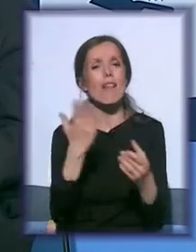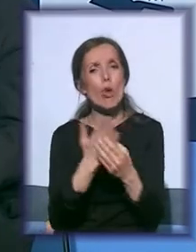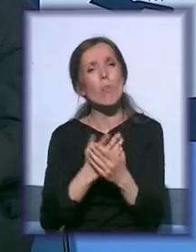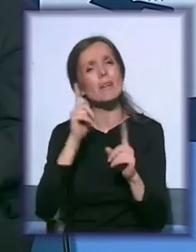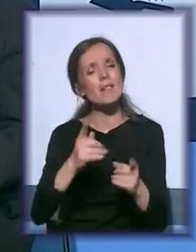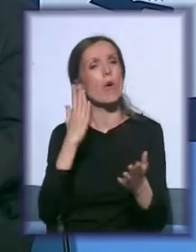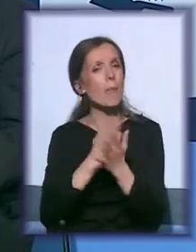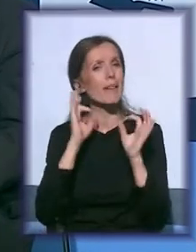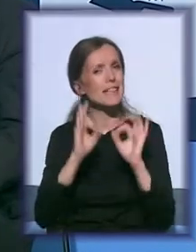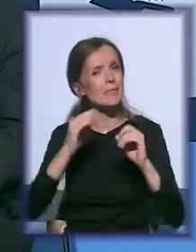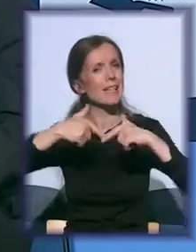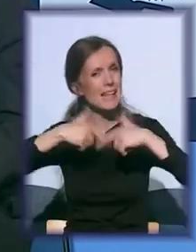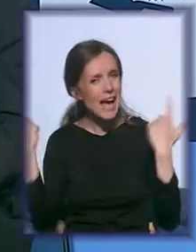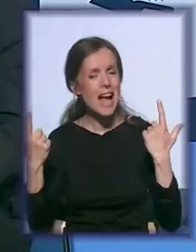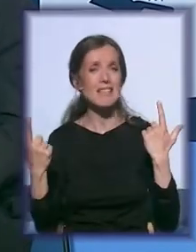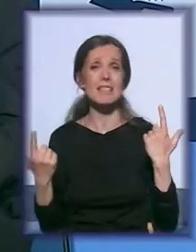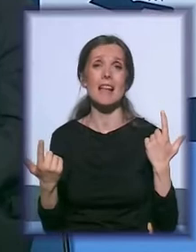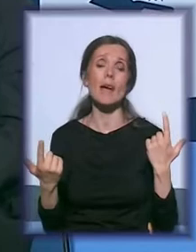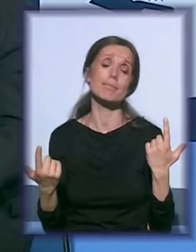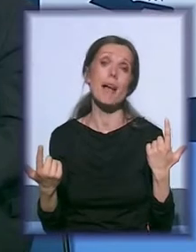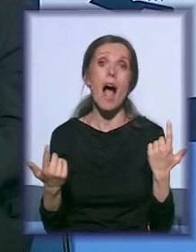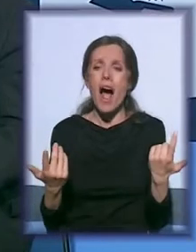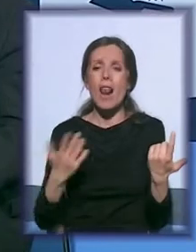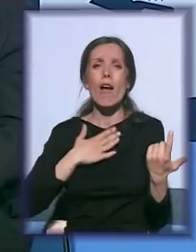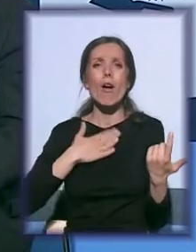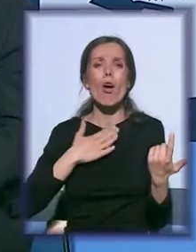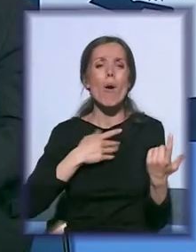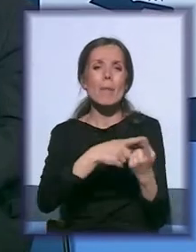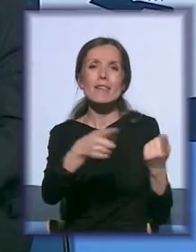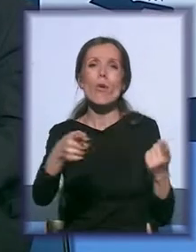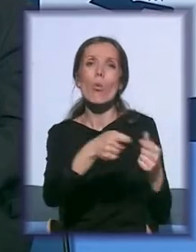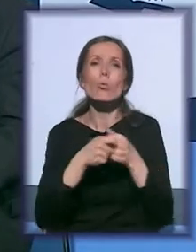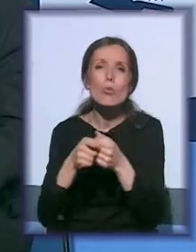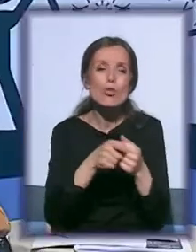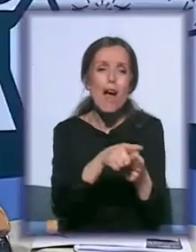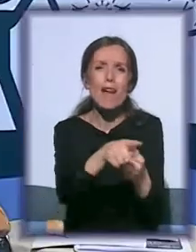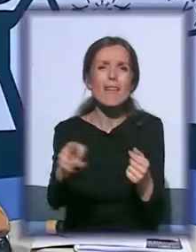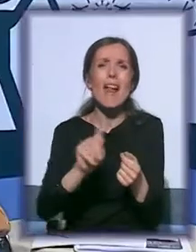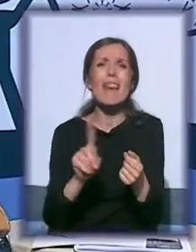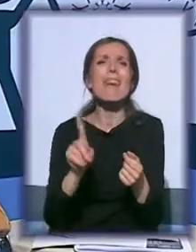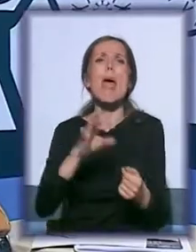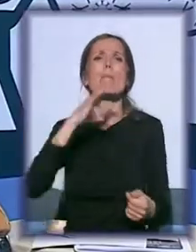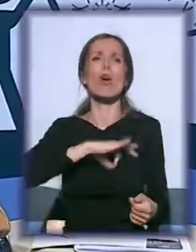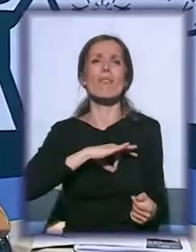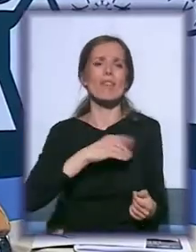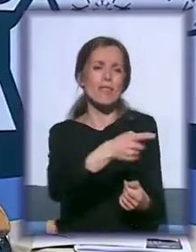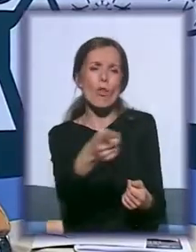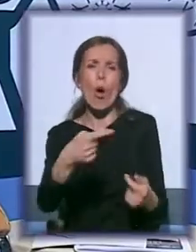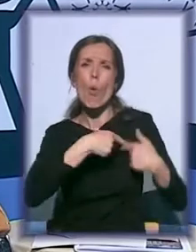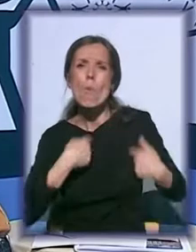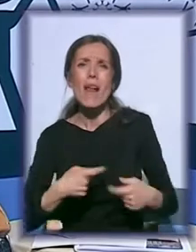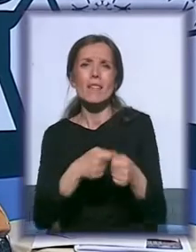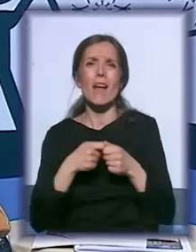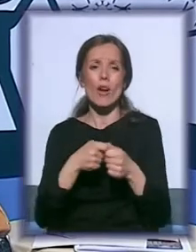jasna, nedvosmislena i slično. Ali opet gledamo, radi se o odruženjama, radi se o organizacijama koji neprofitno deluju, humanitarnim organizacijama koji